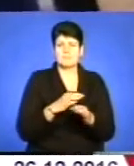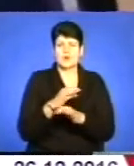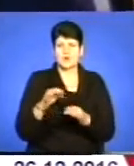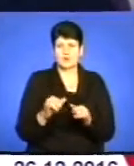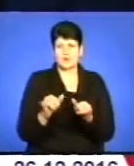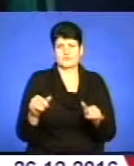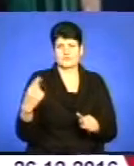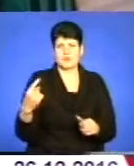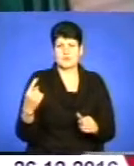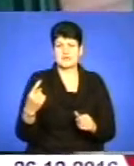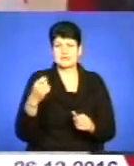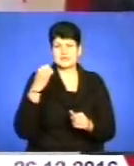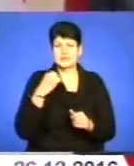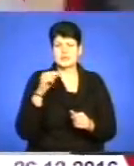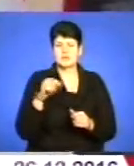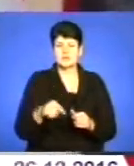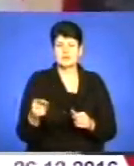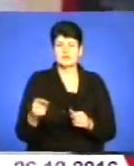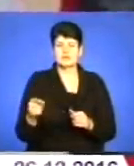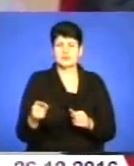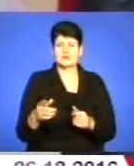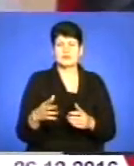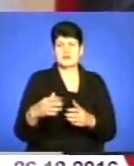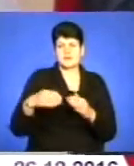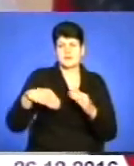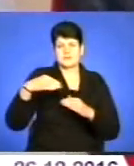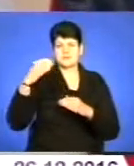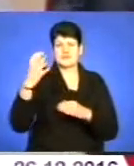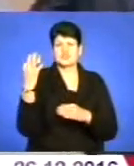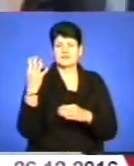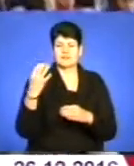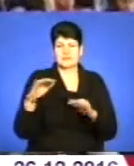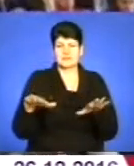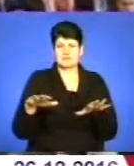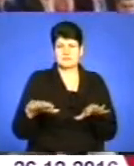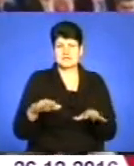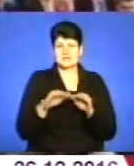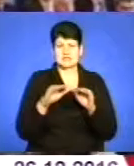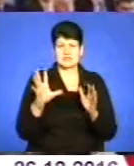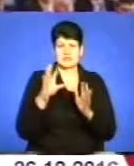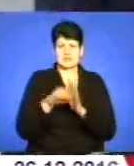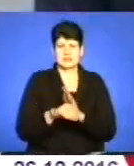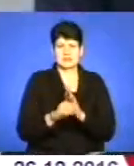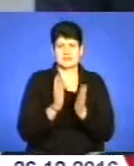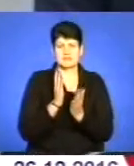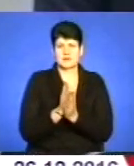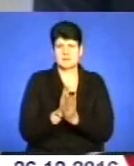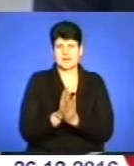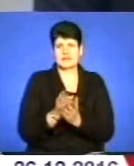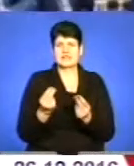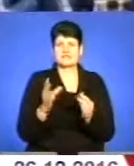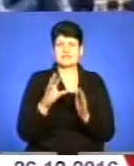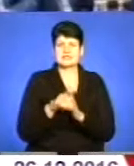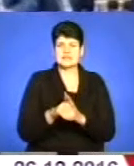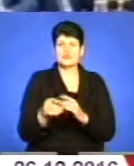розвитку області. Завдяки цьому Тернопіля вийшло на четверте місце в Україні за рівнем вкладення прямих іноземних інвестицій. Тернопільщина